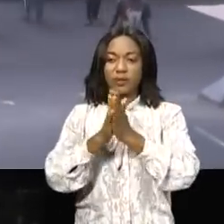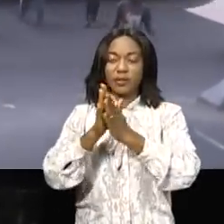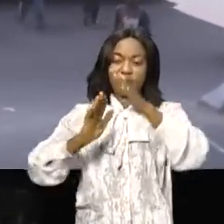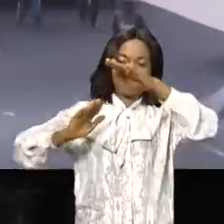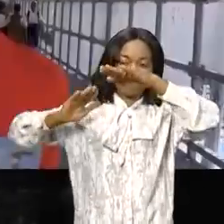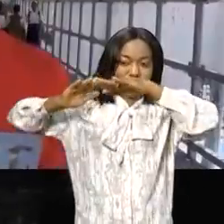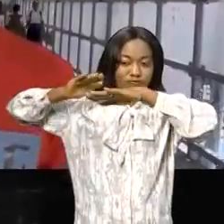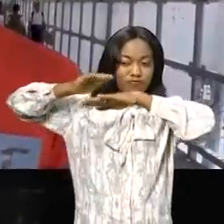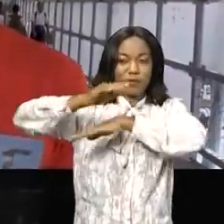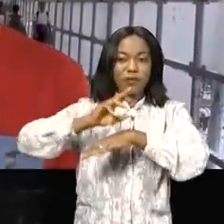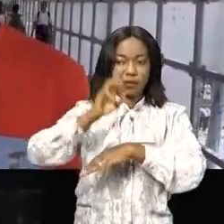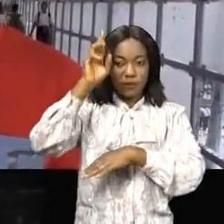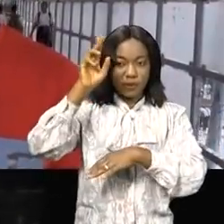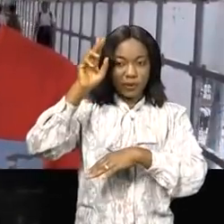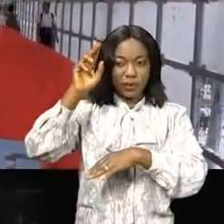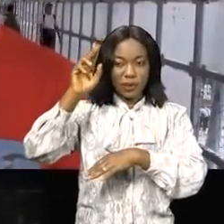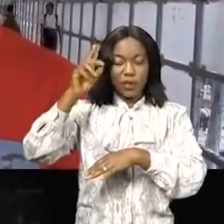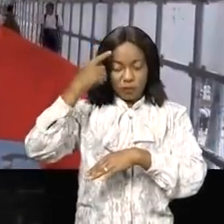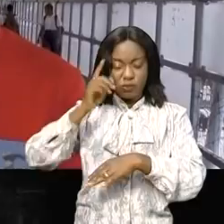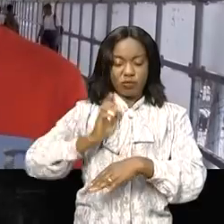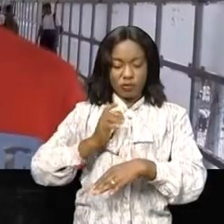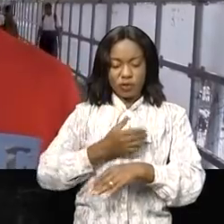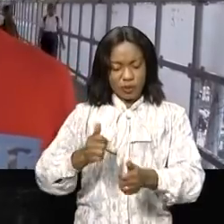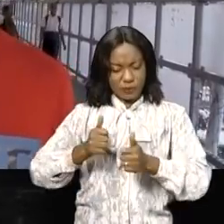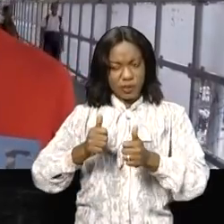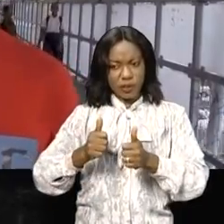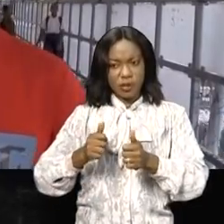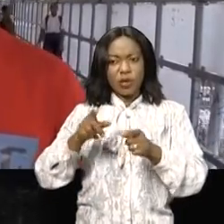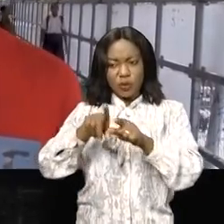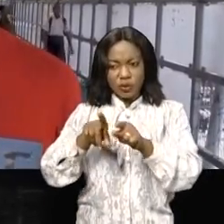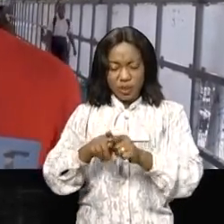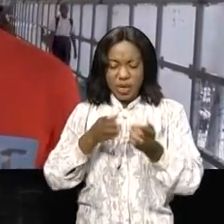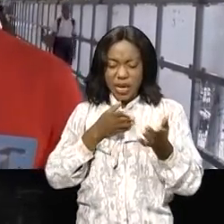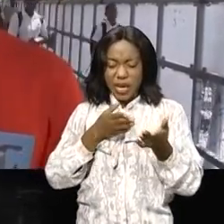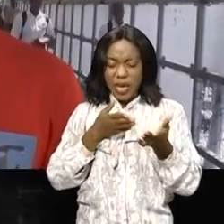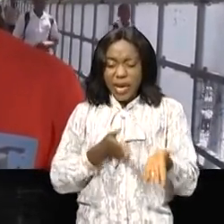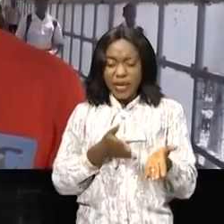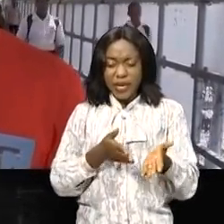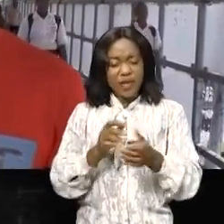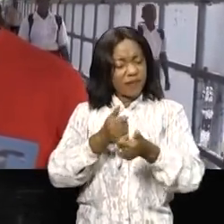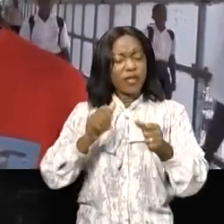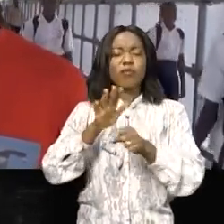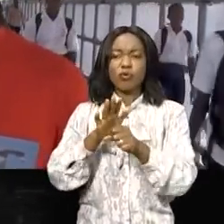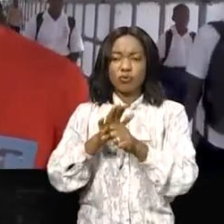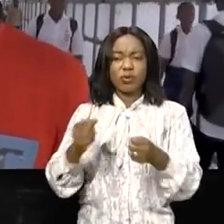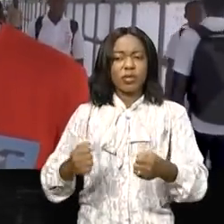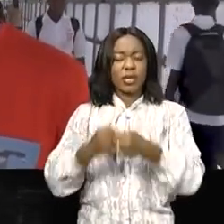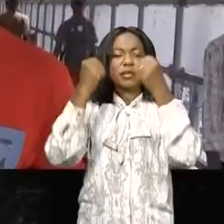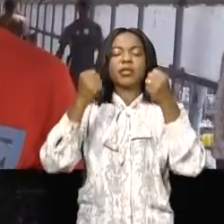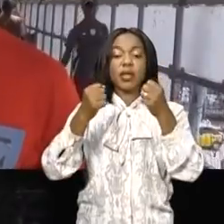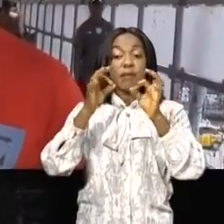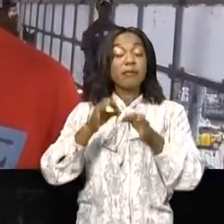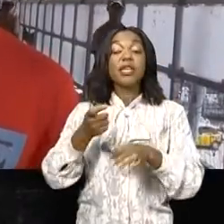passerelles qui ont été mises à notre disposition par le gouvernement. Ça nous aide à éviter beaucoup de risques. Et j'aimerais aussi dire au